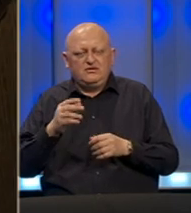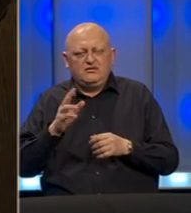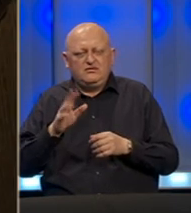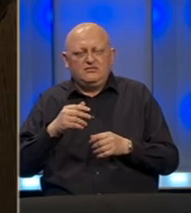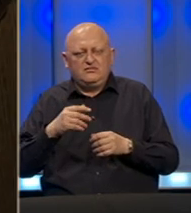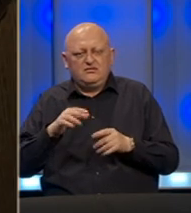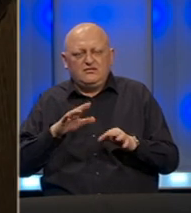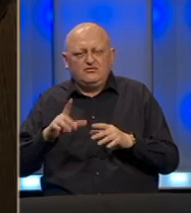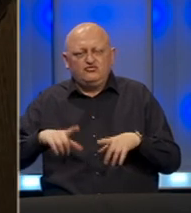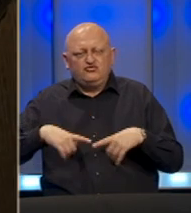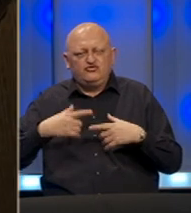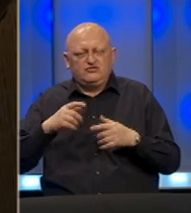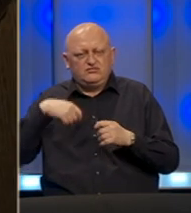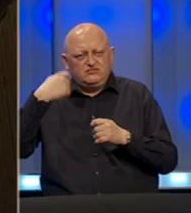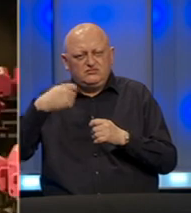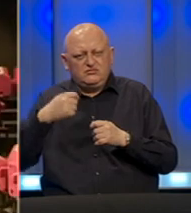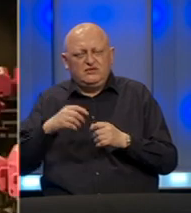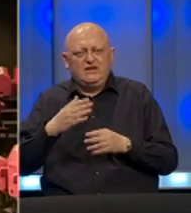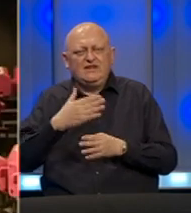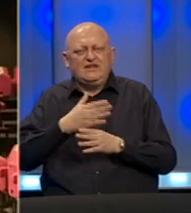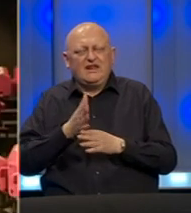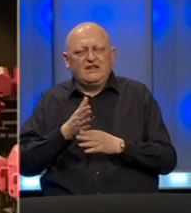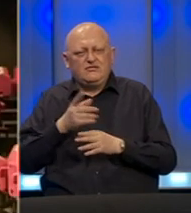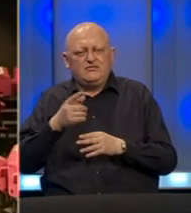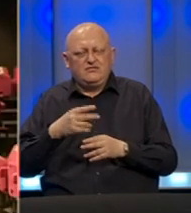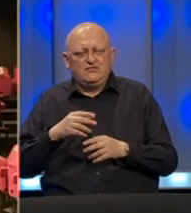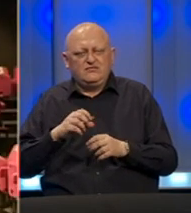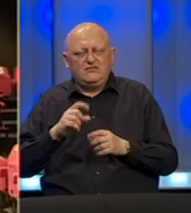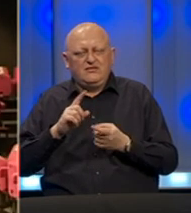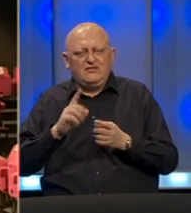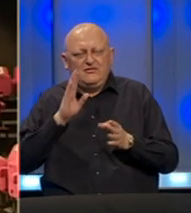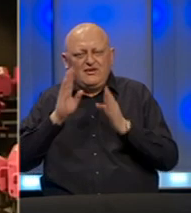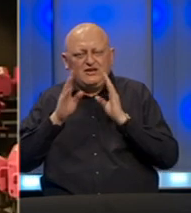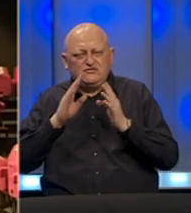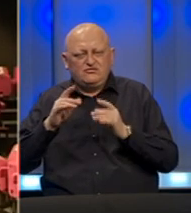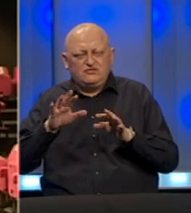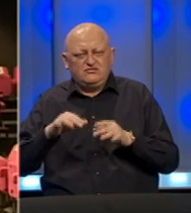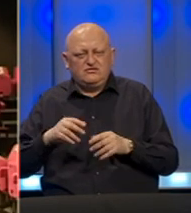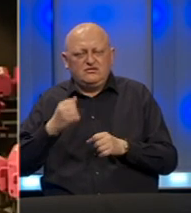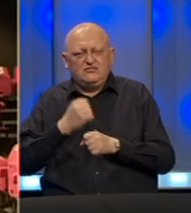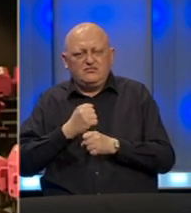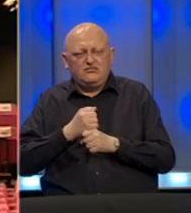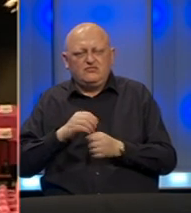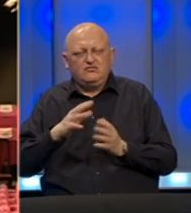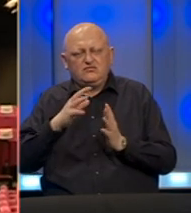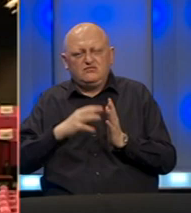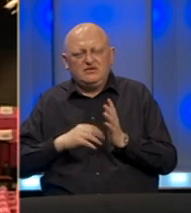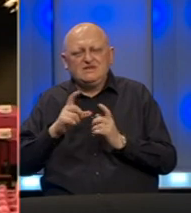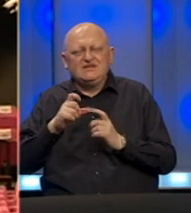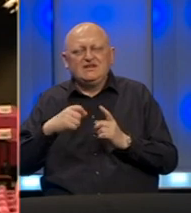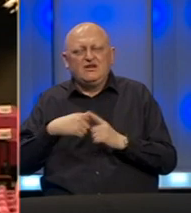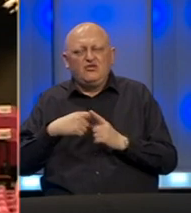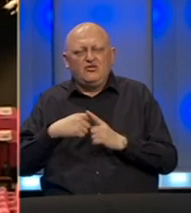live premijeru predstave dijelitba na zvaničnoj Facebook stranici. Predstava je rađena po tekstu Skendara